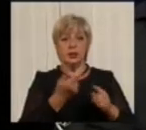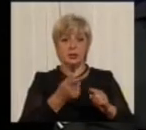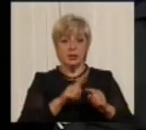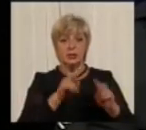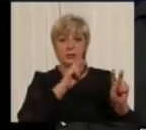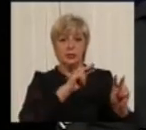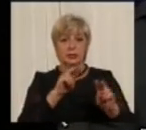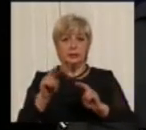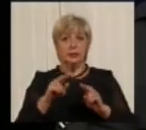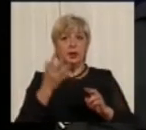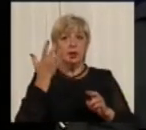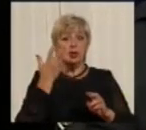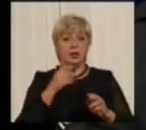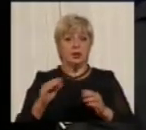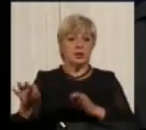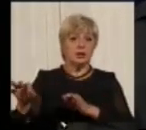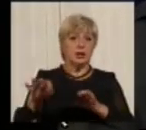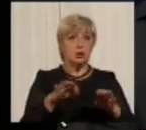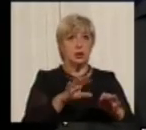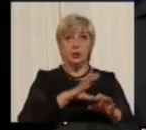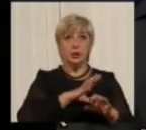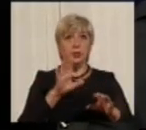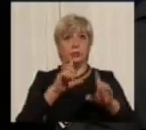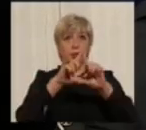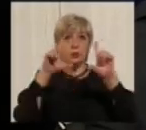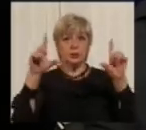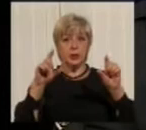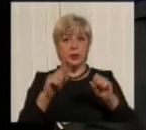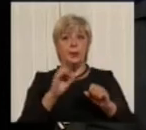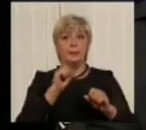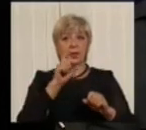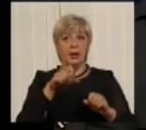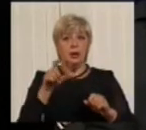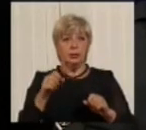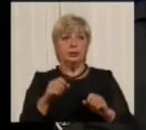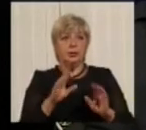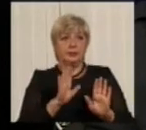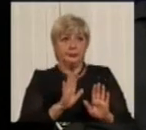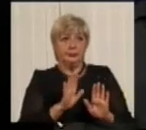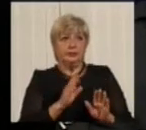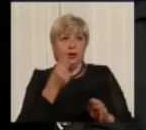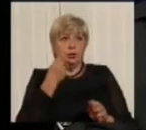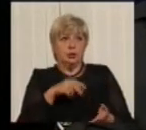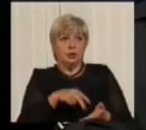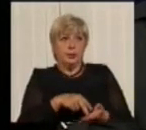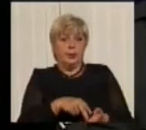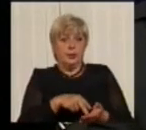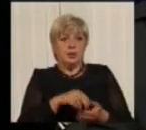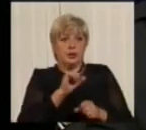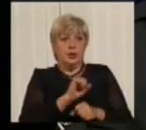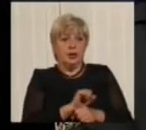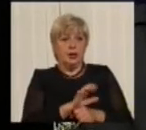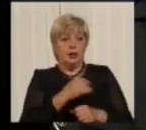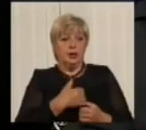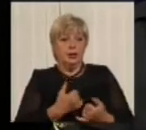І коли навіть заїжджали, не було знаків, але люди все ж таки краще постояти хвилину і пропустити, хоч ти її не